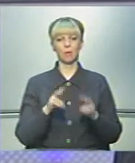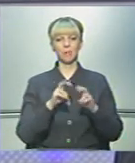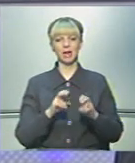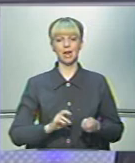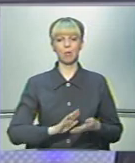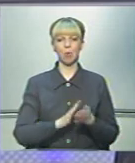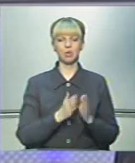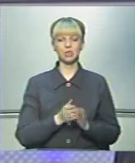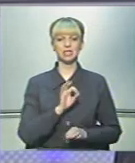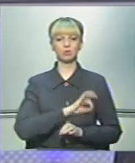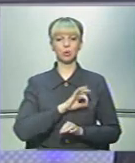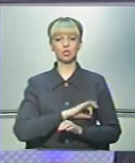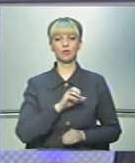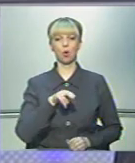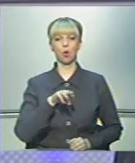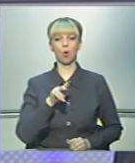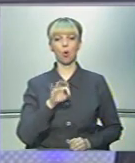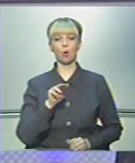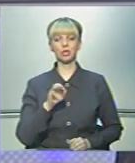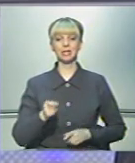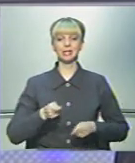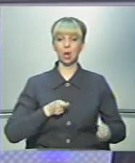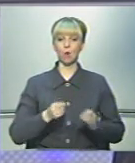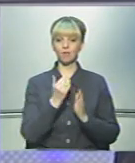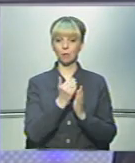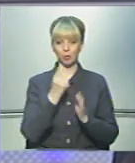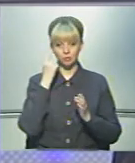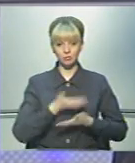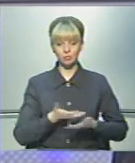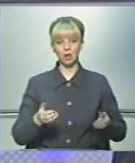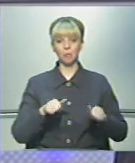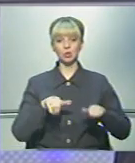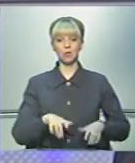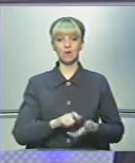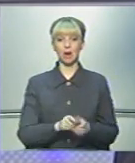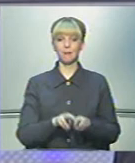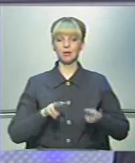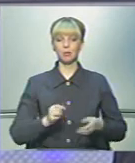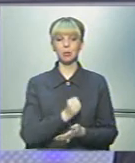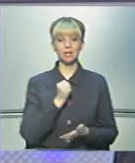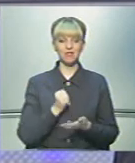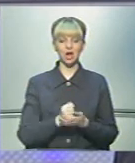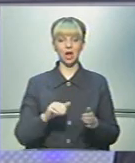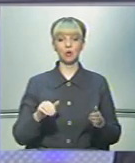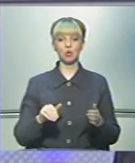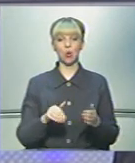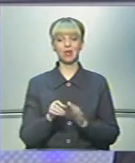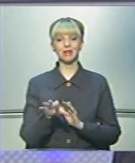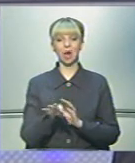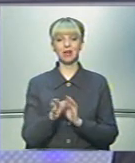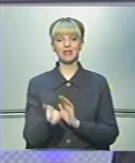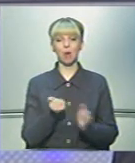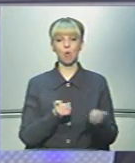позиції у споживчому кошику. На урядовому порталі оприлюднили постанову Кабміну про затвердження набору нового